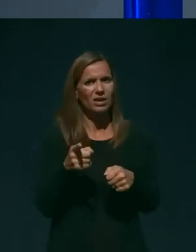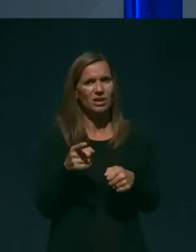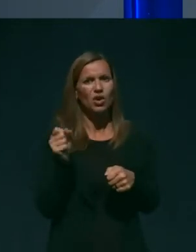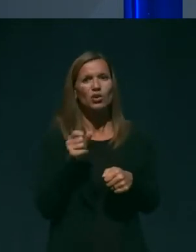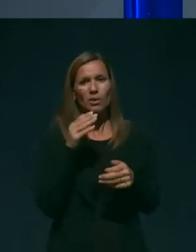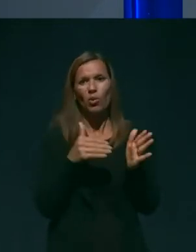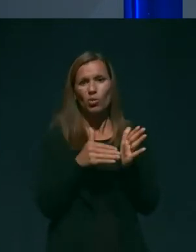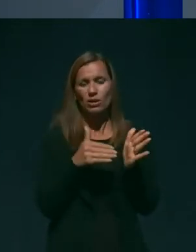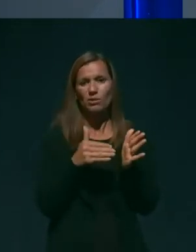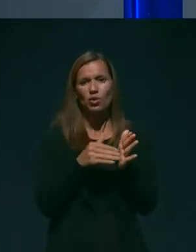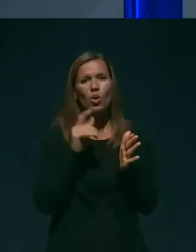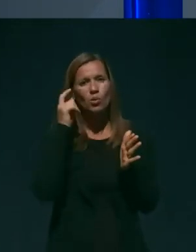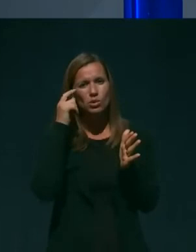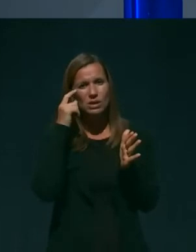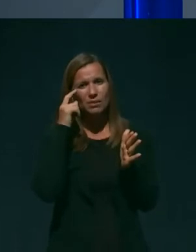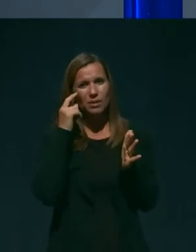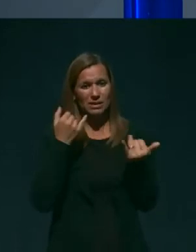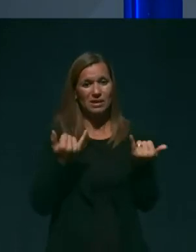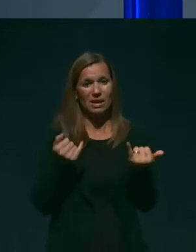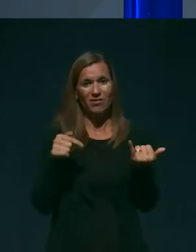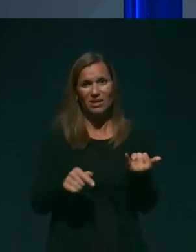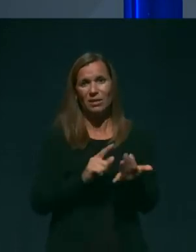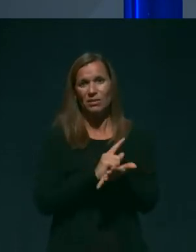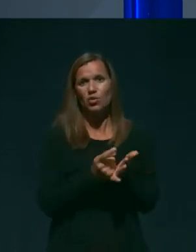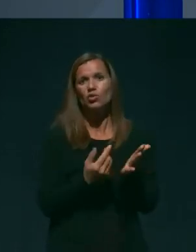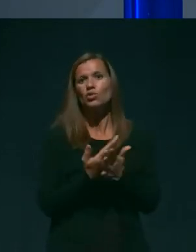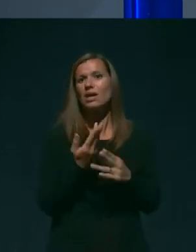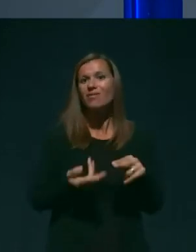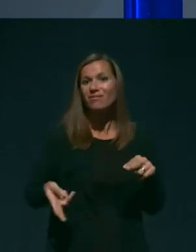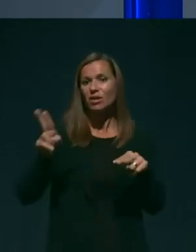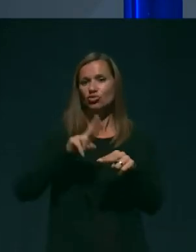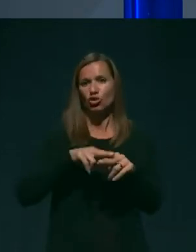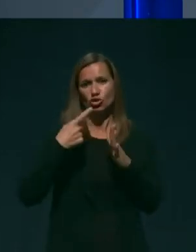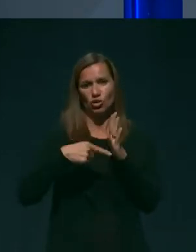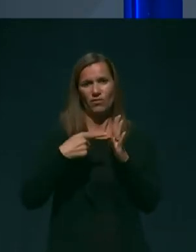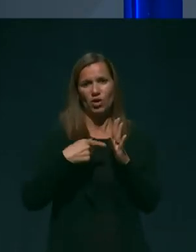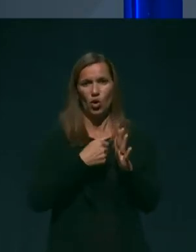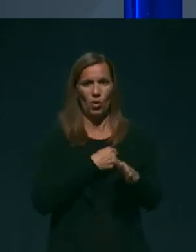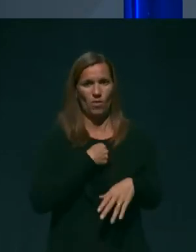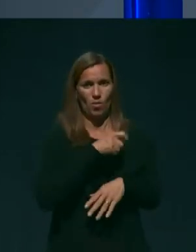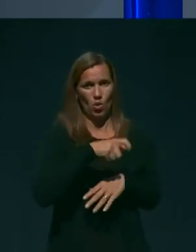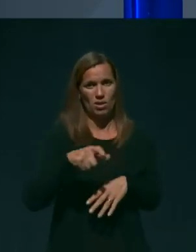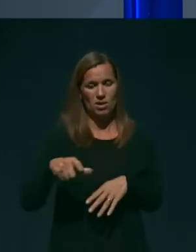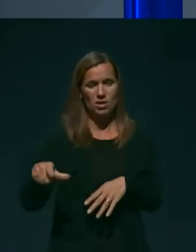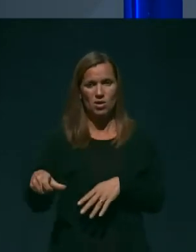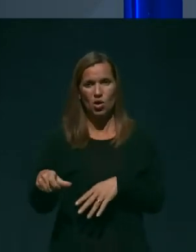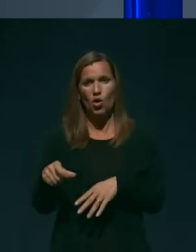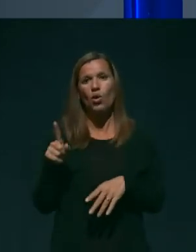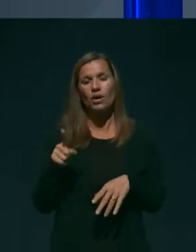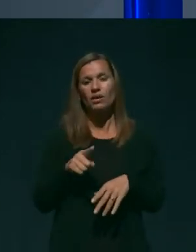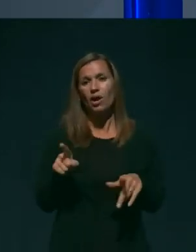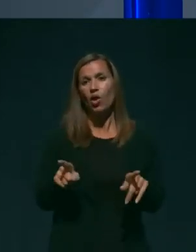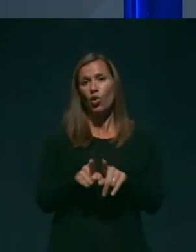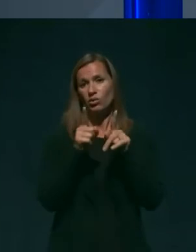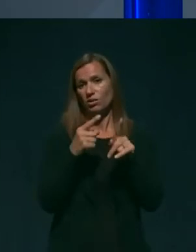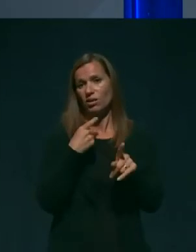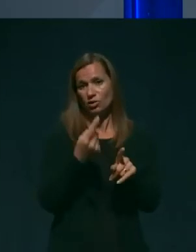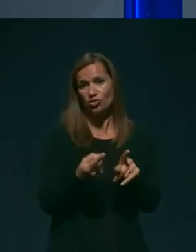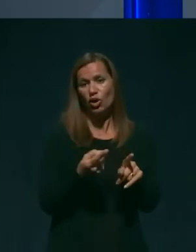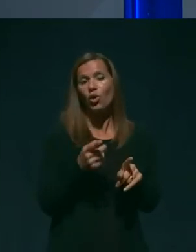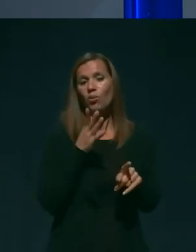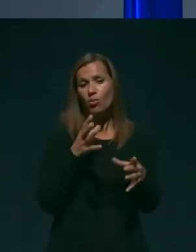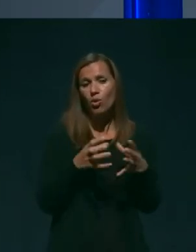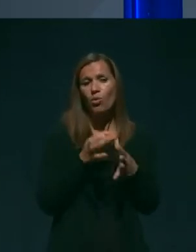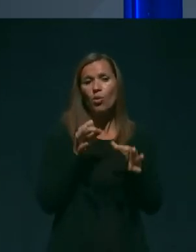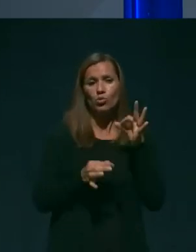potrebno poskrbeti zdaj v tem trenutku za večje število bolnikov in kot rečeno poskušali bomo